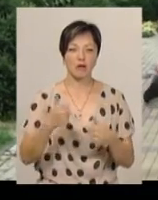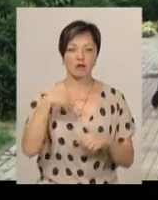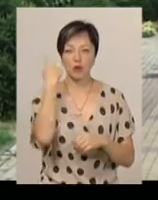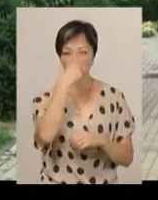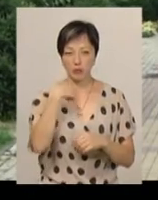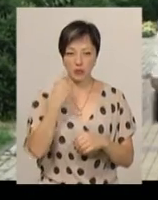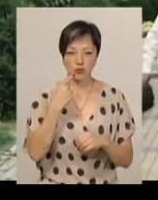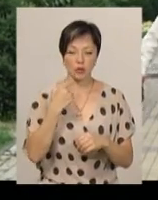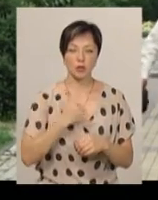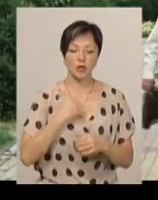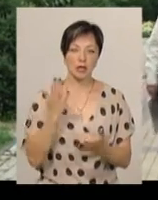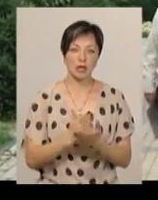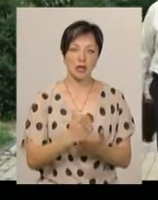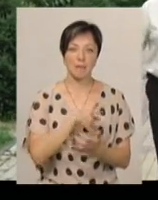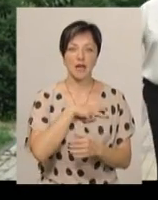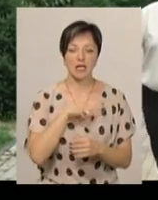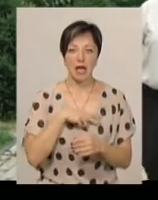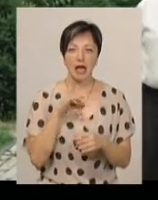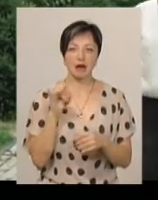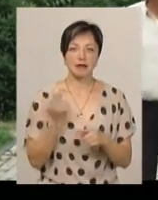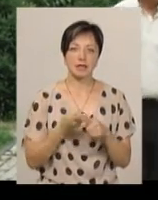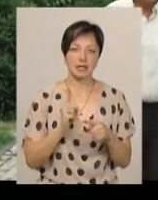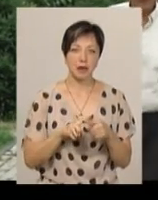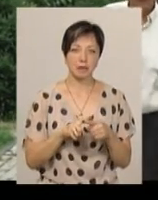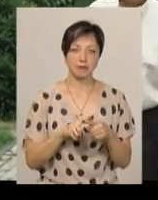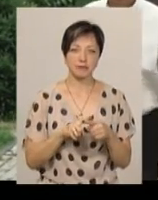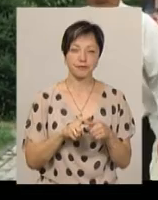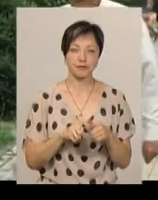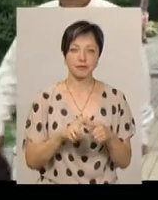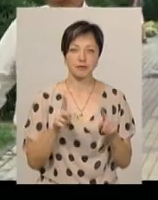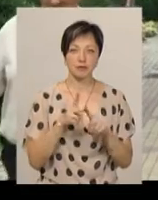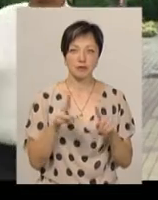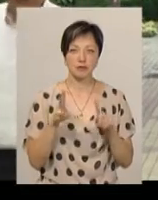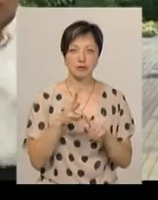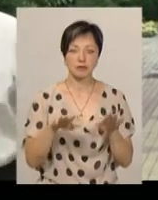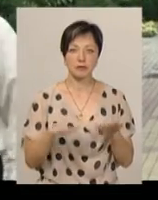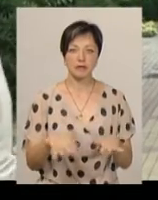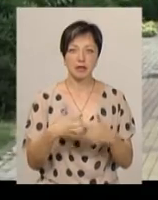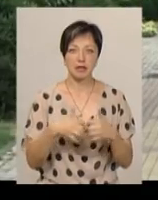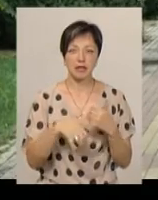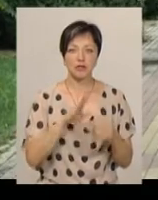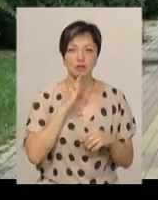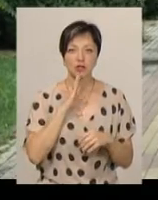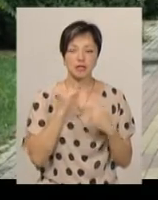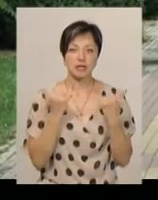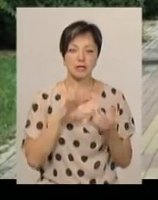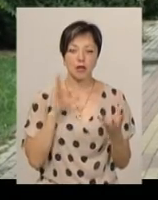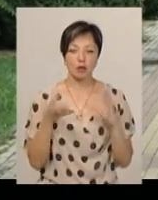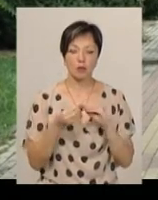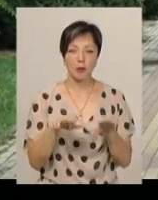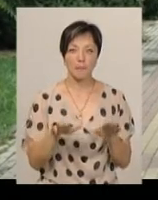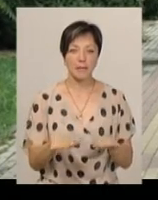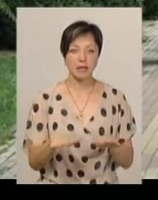особисто. У нас є призери, це друге та третє місце серед дівчат. За сумою